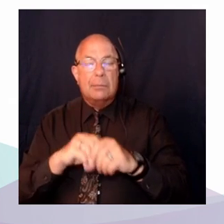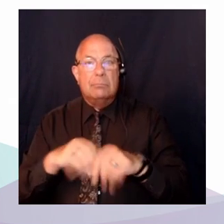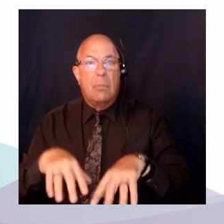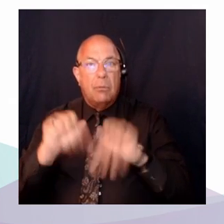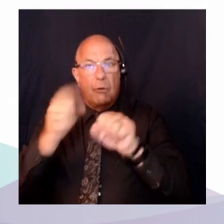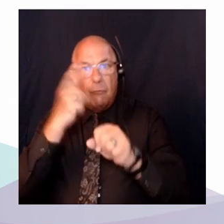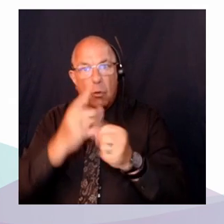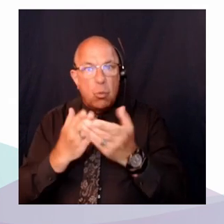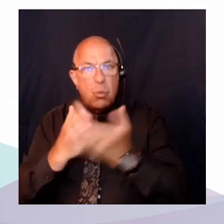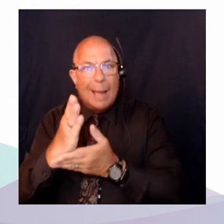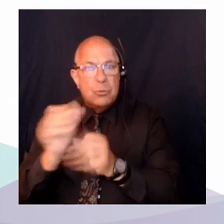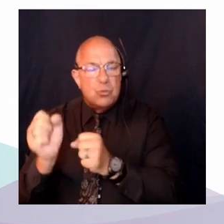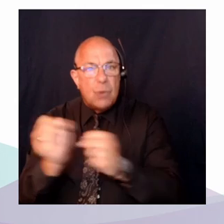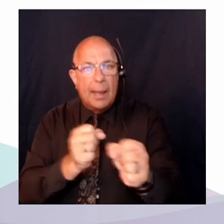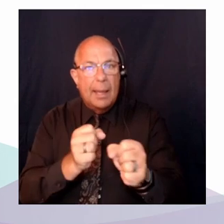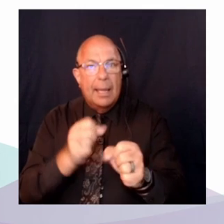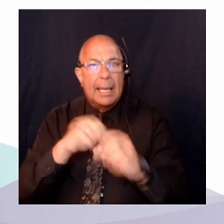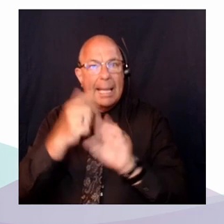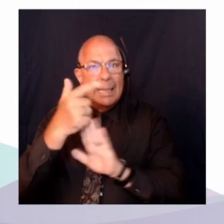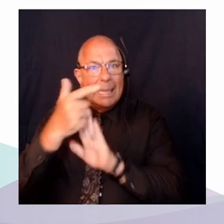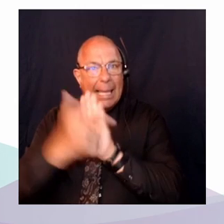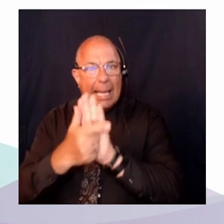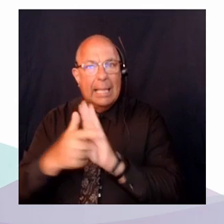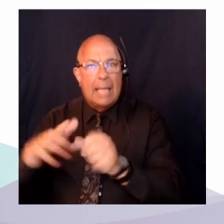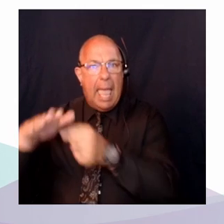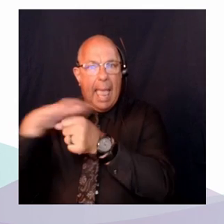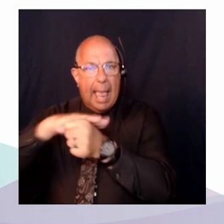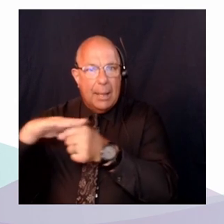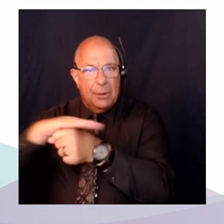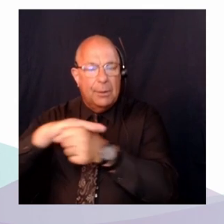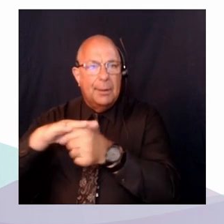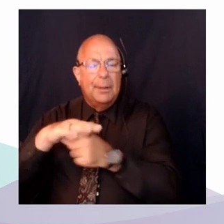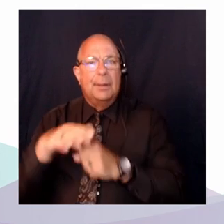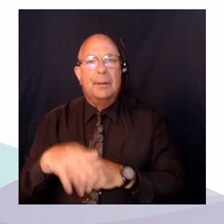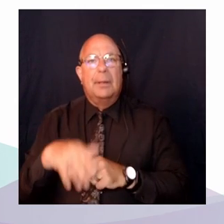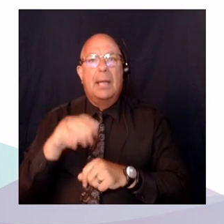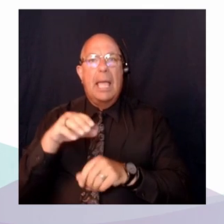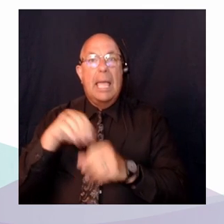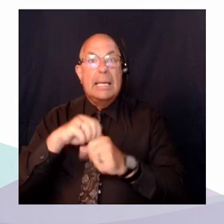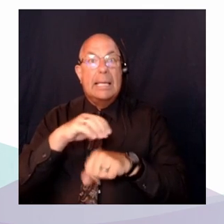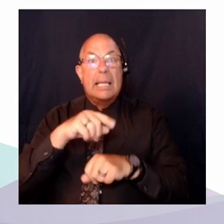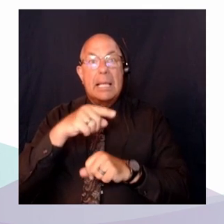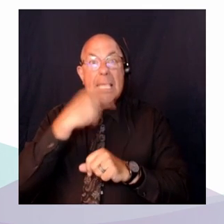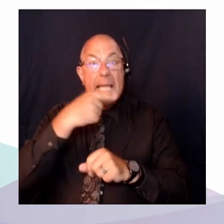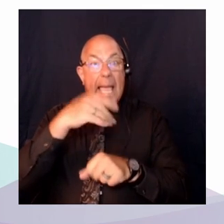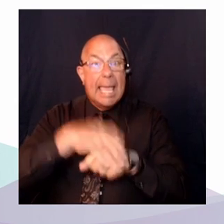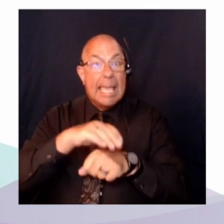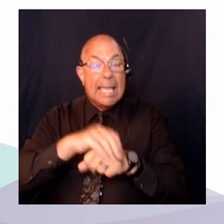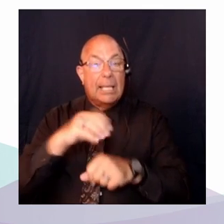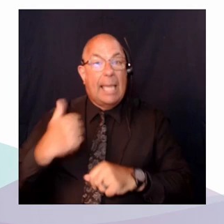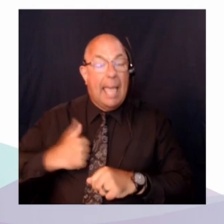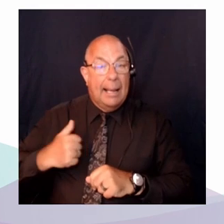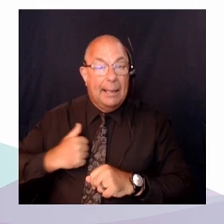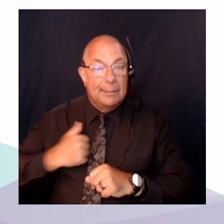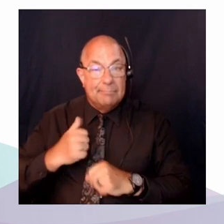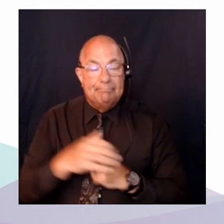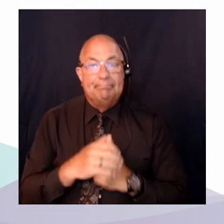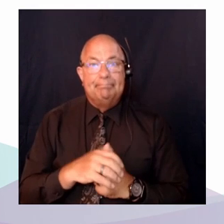judiciaire. C'est-à-dire que dans le Canada anglais, je pense qu'il une tradition plus importante